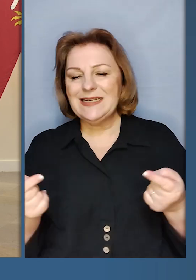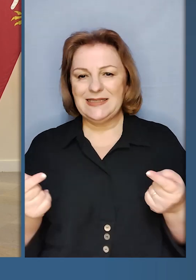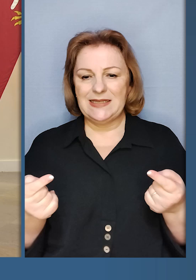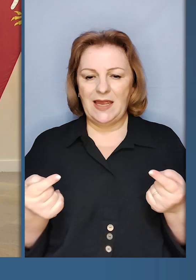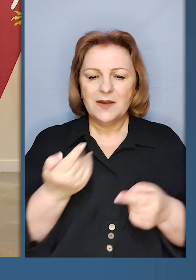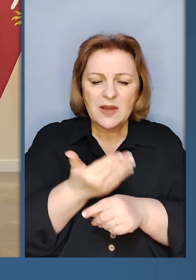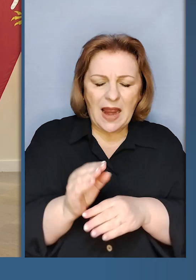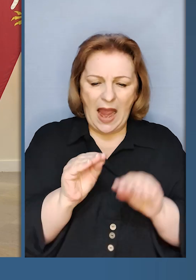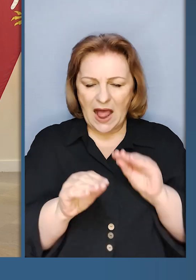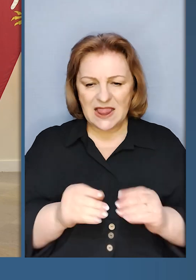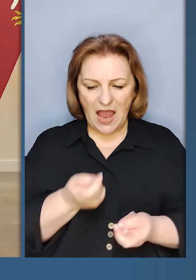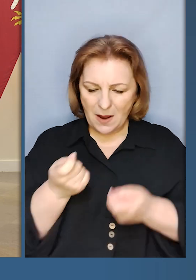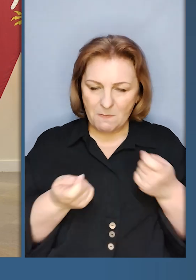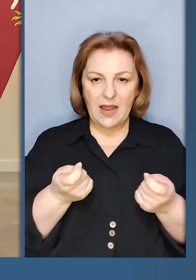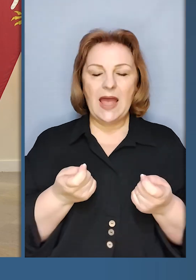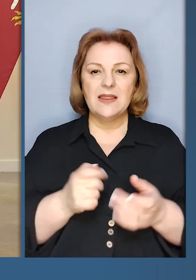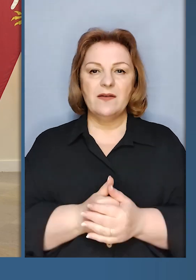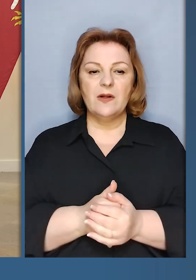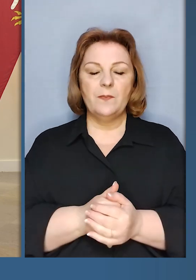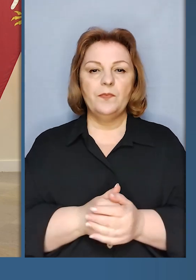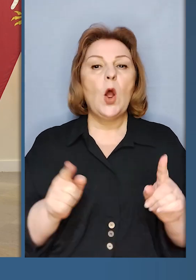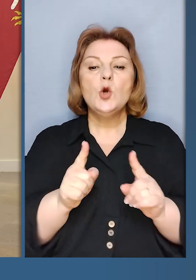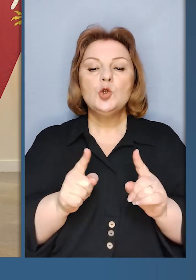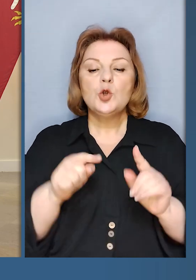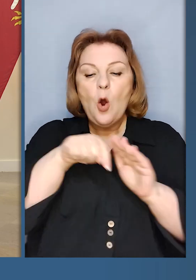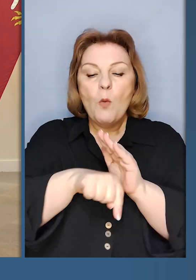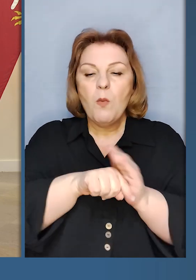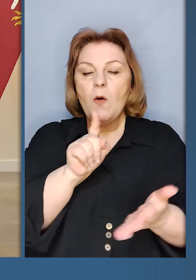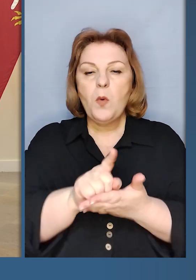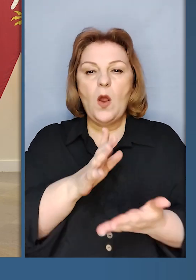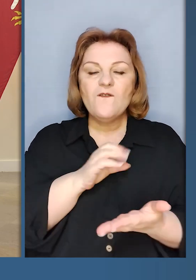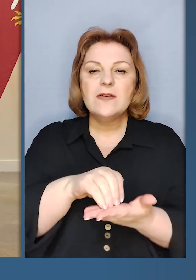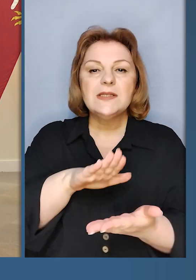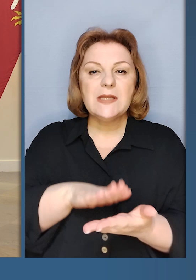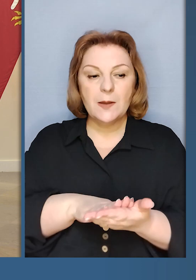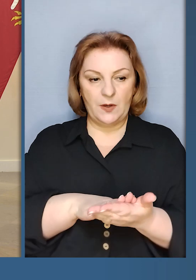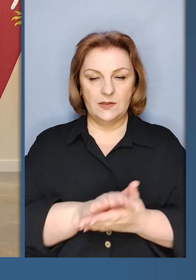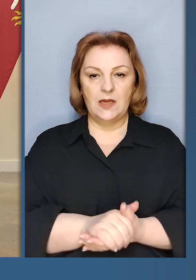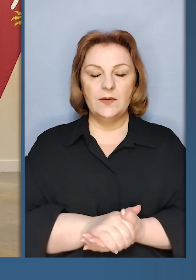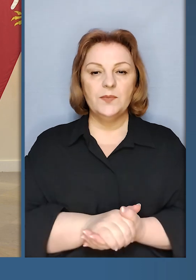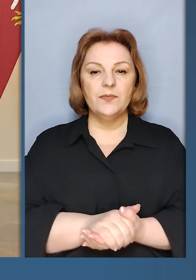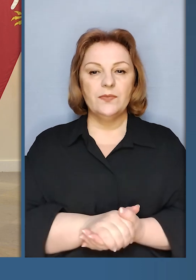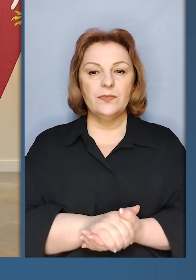різних елементів про те, що там повинно бути в ньому записано.